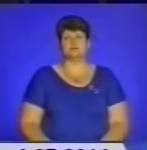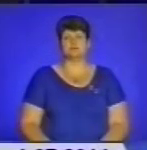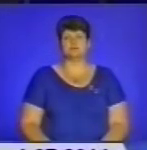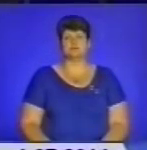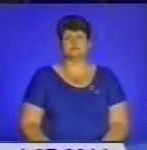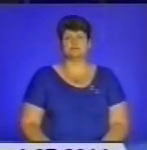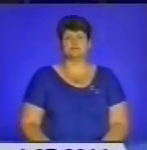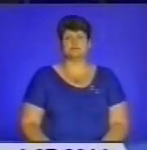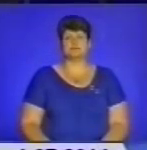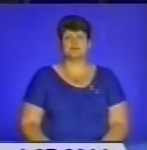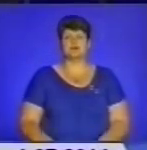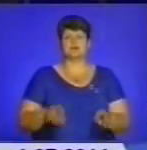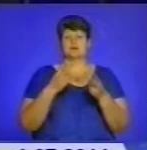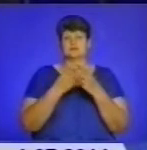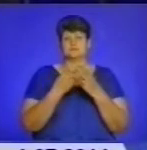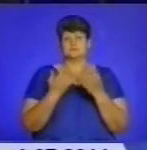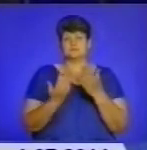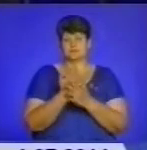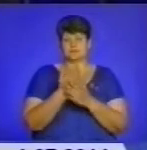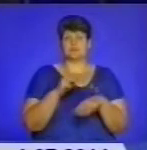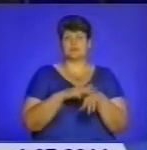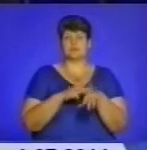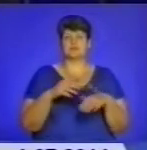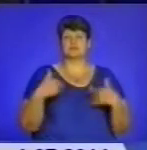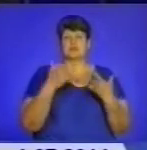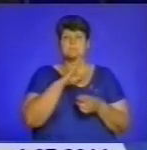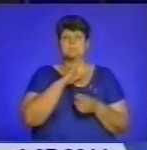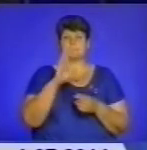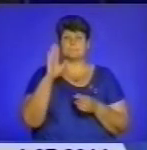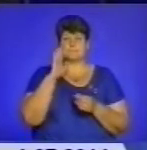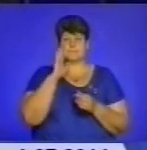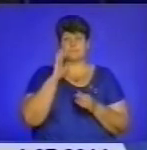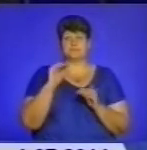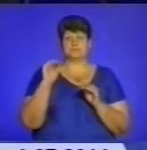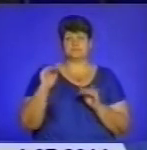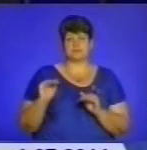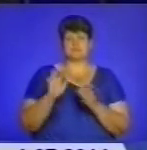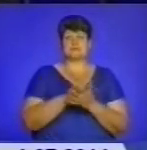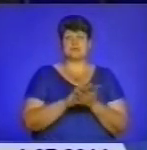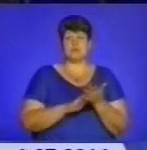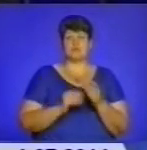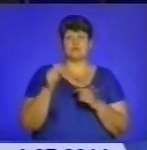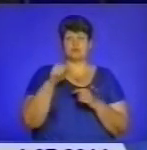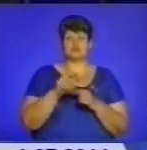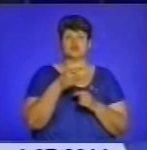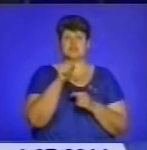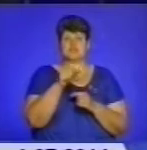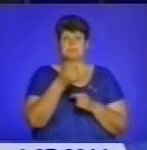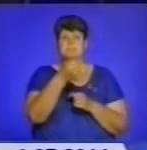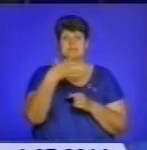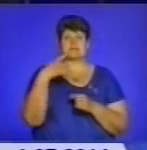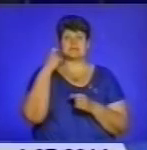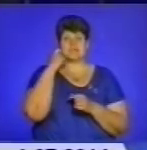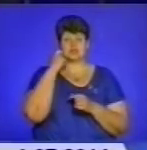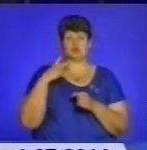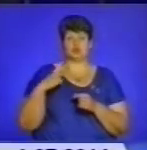До кримінальних новин. До правоохоронців звернулася мати неповнолітній із заявою про те, що її 15-річну дочку